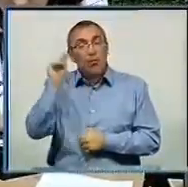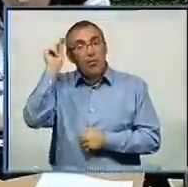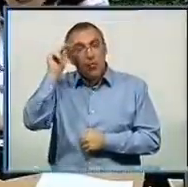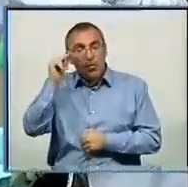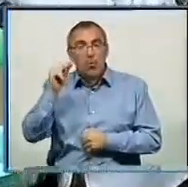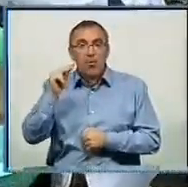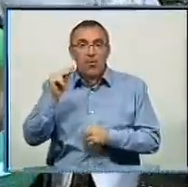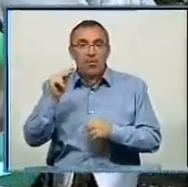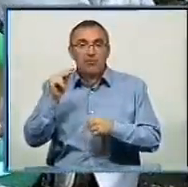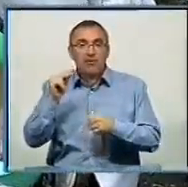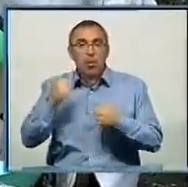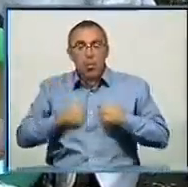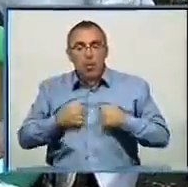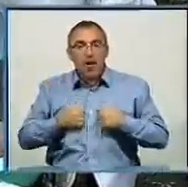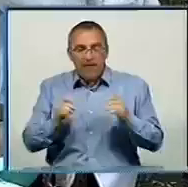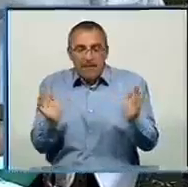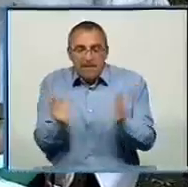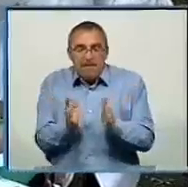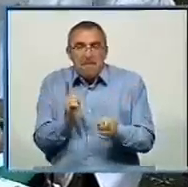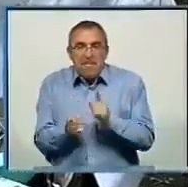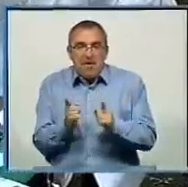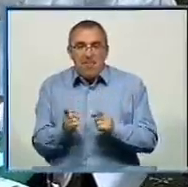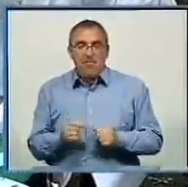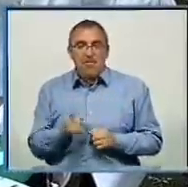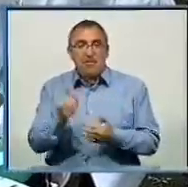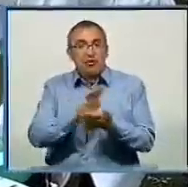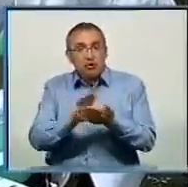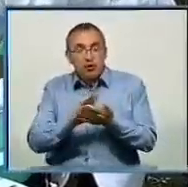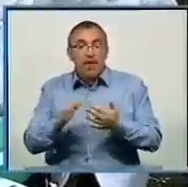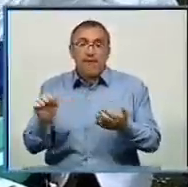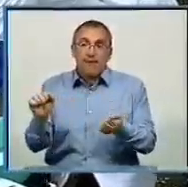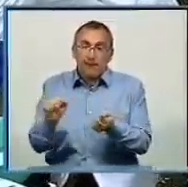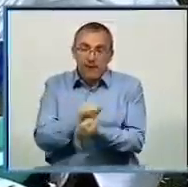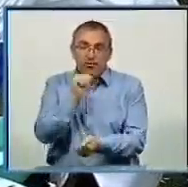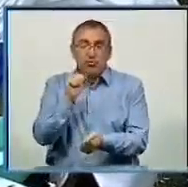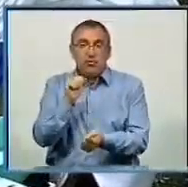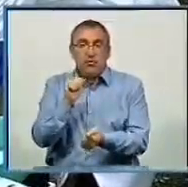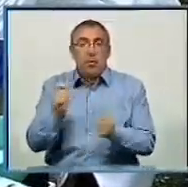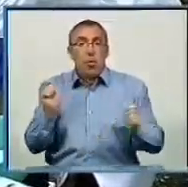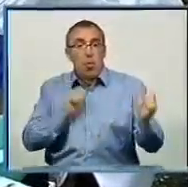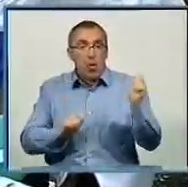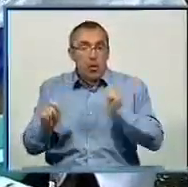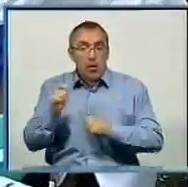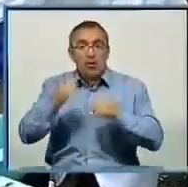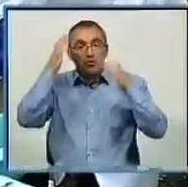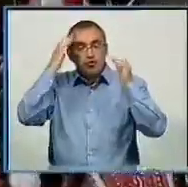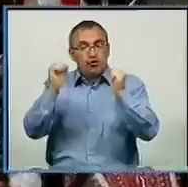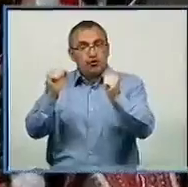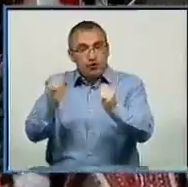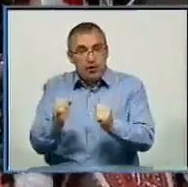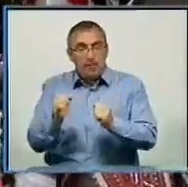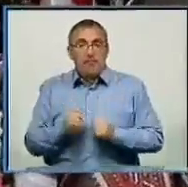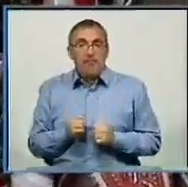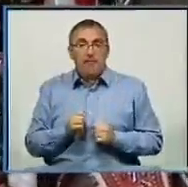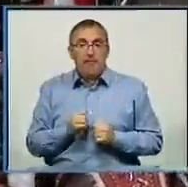купати немовля. Вона буде у нас чистенька, а потім ми її висушимо, оденемо шапочку і оденемо.